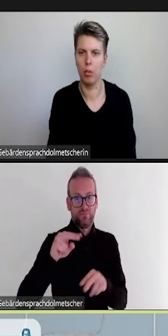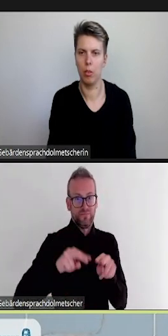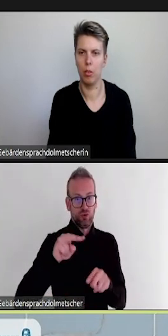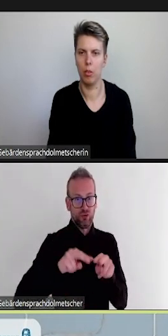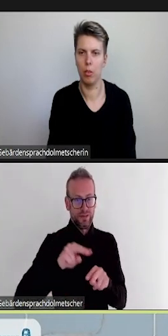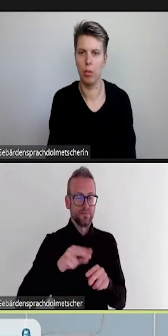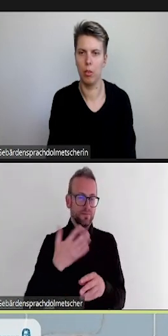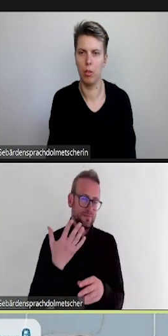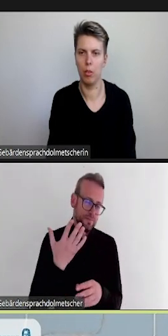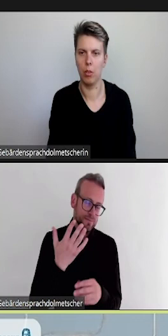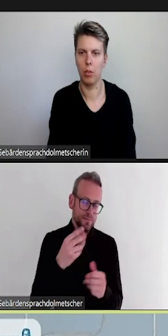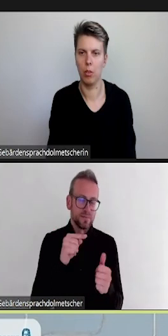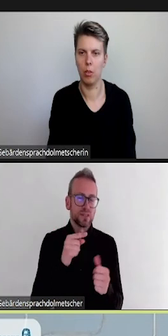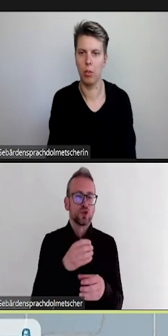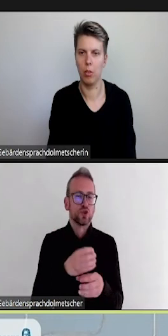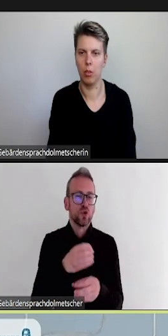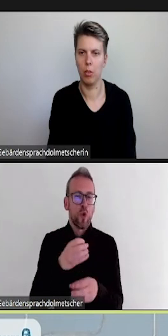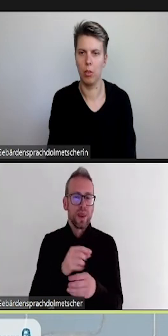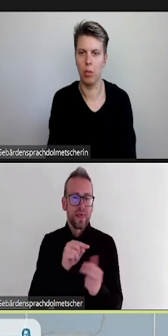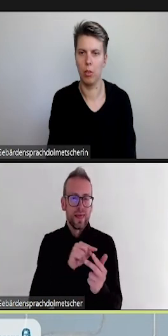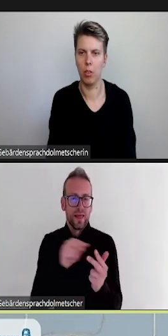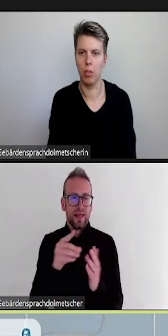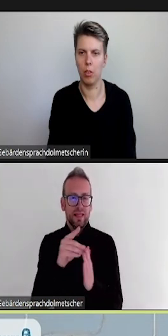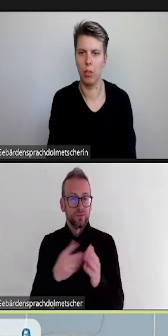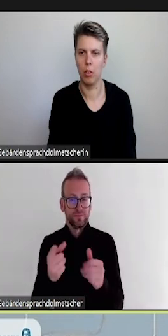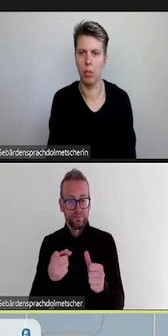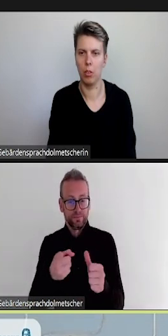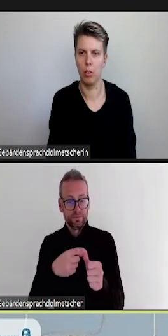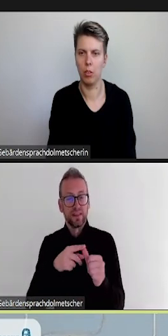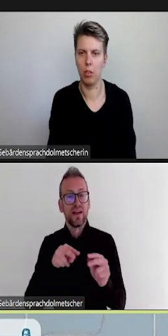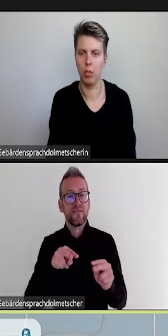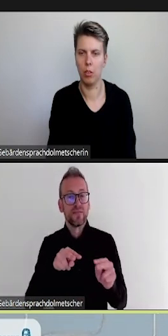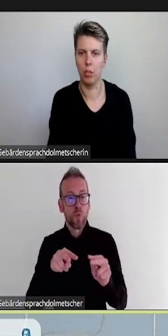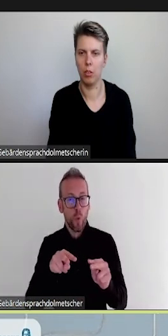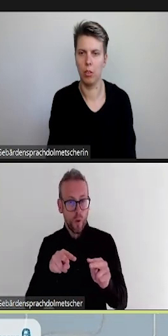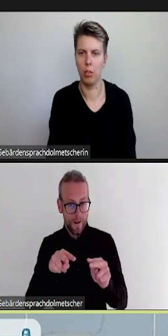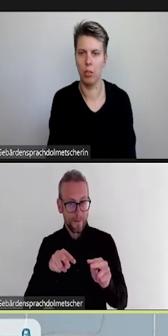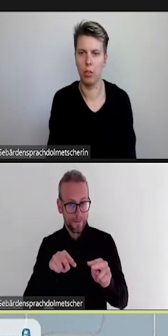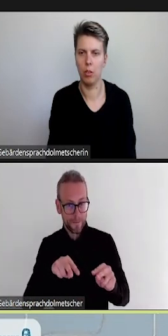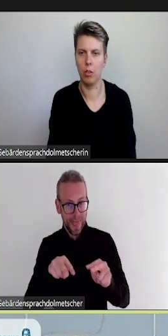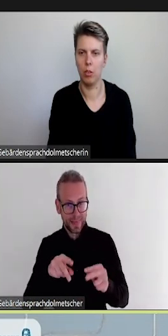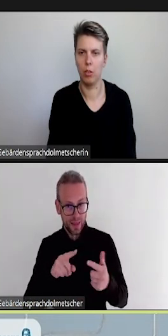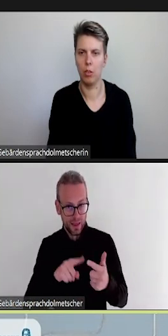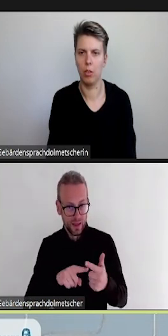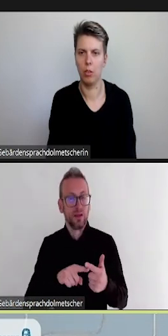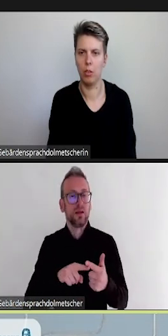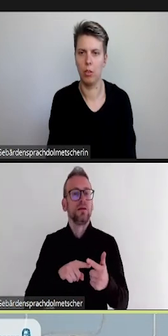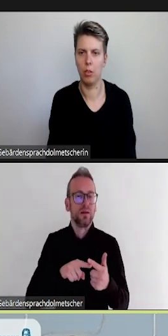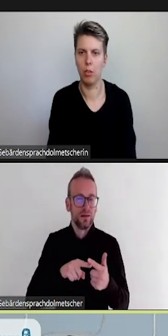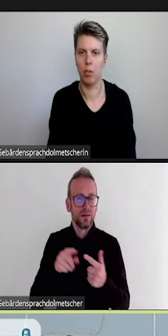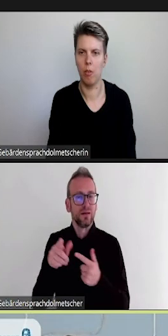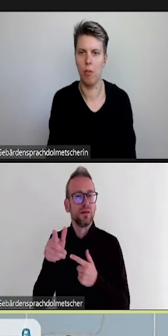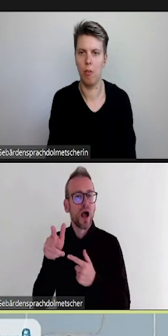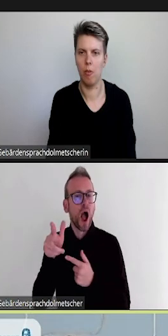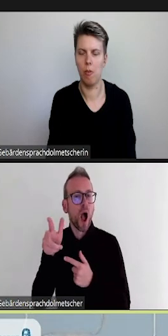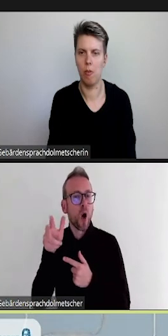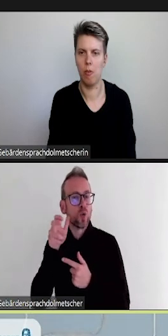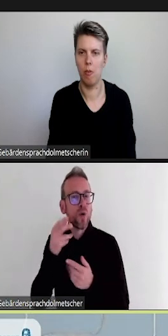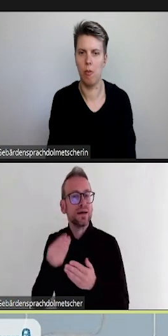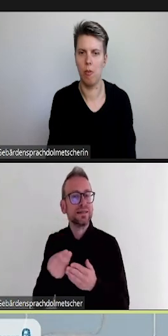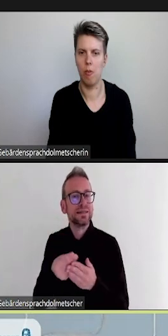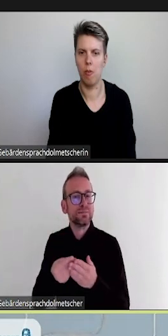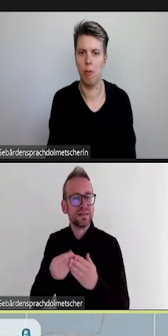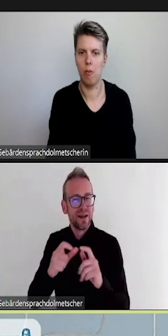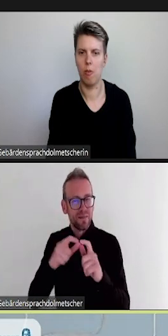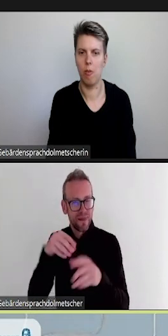anschauen können. Was macht also ein Video Player barrierefrei? Das Menü beziehungsweise